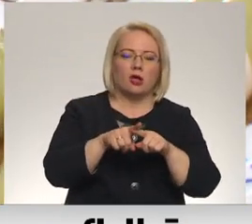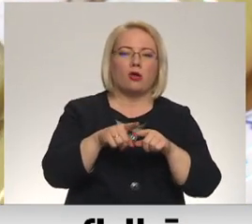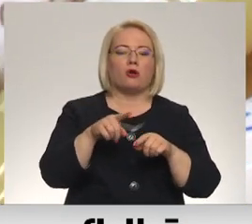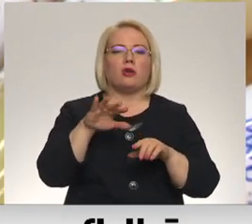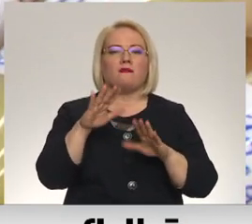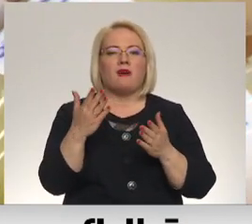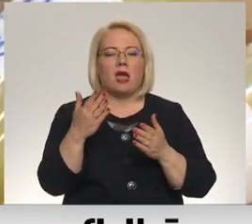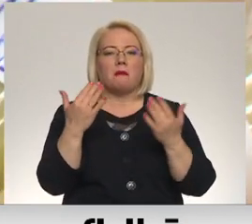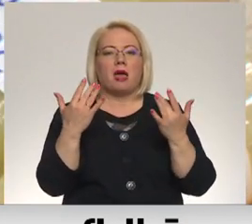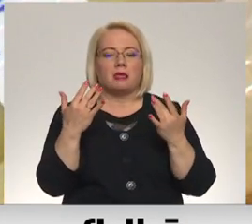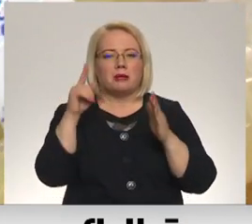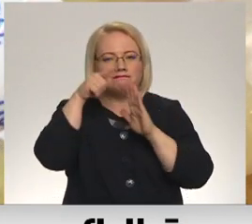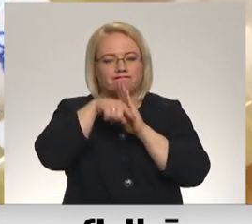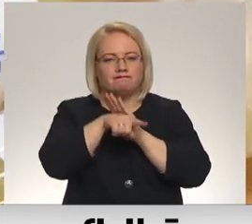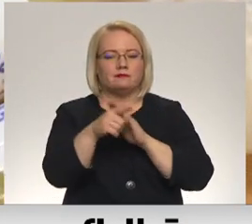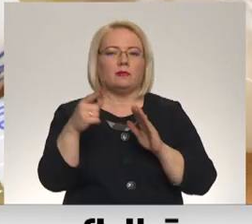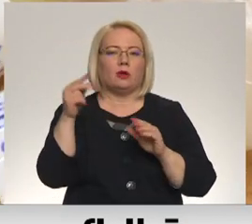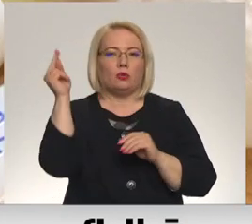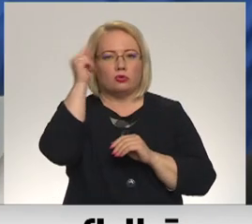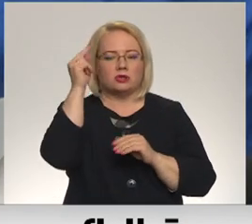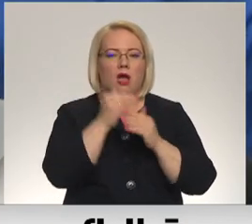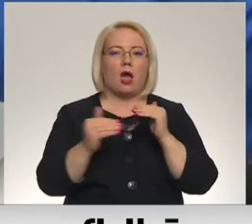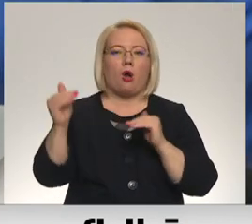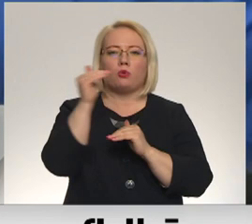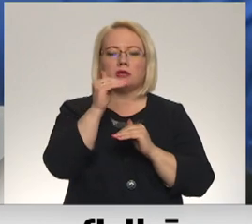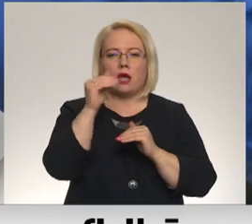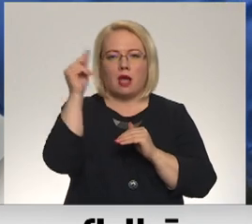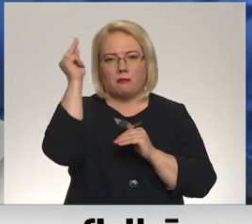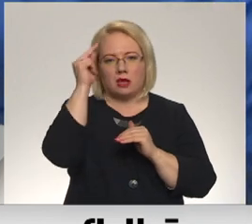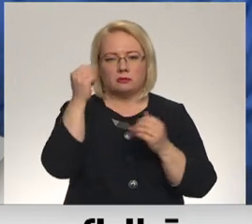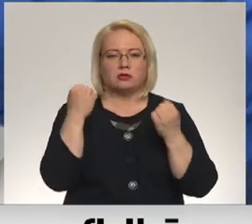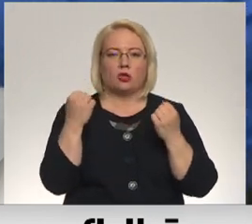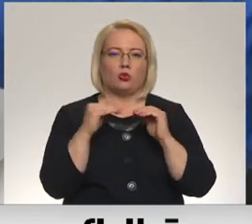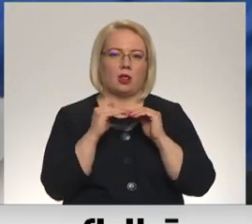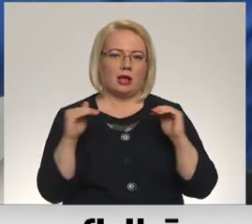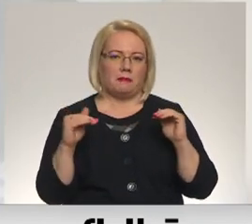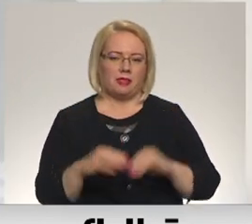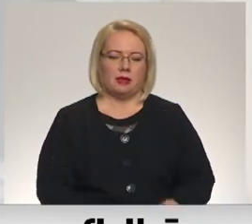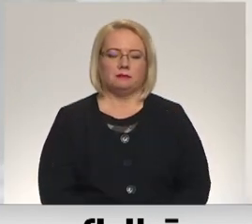matemātikas padziļinātajā kursā augstākajā mācības satura apguves līmenī. Madar Līcīt, Latvijas Televijas.